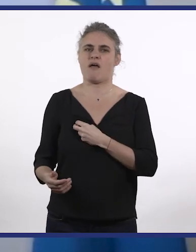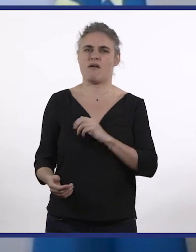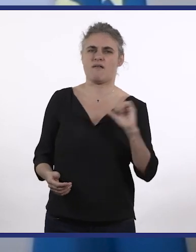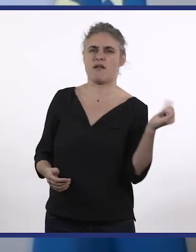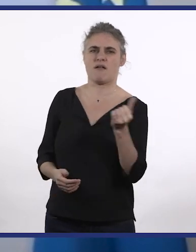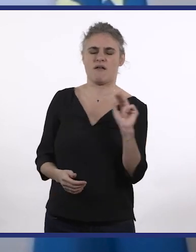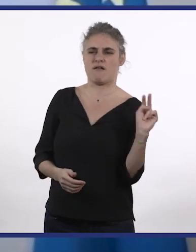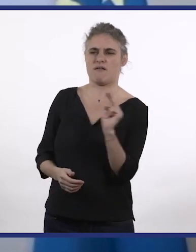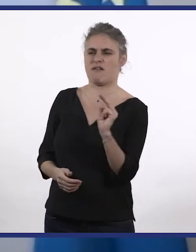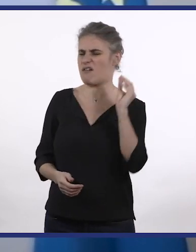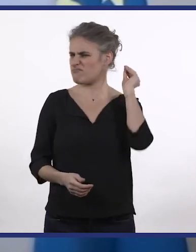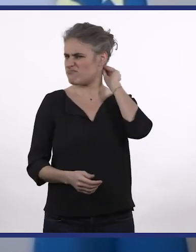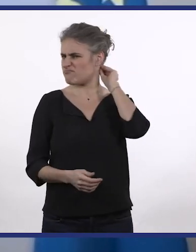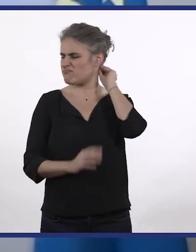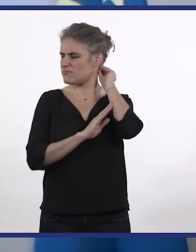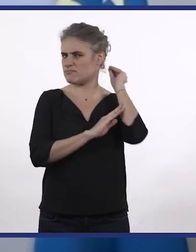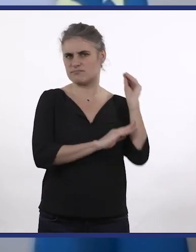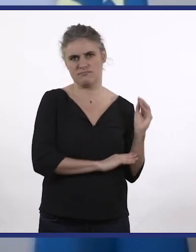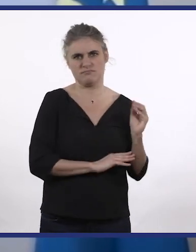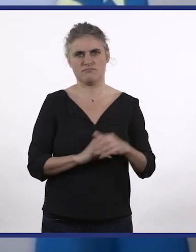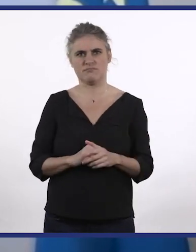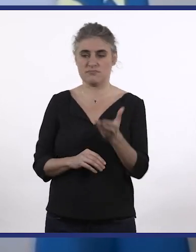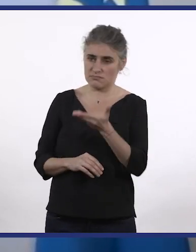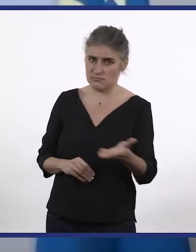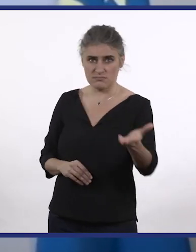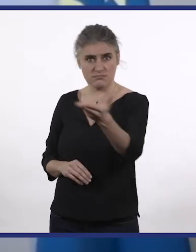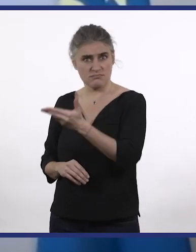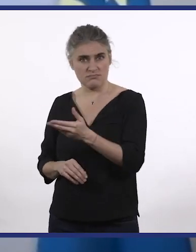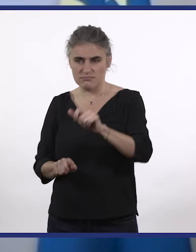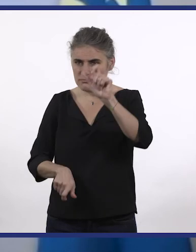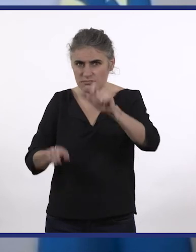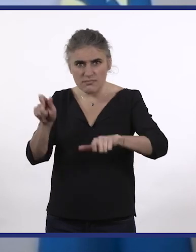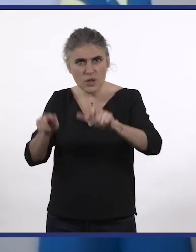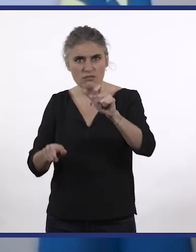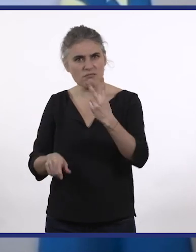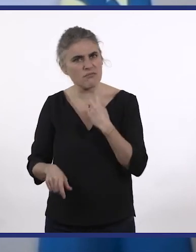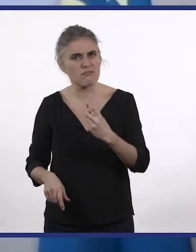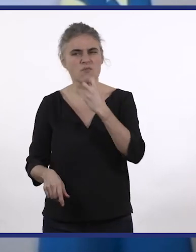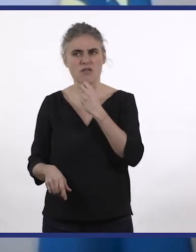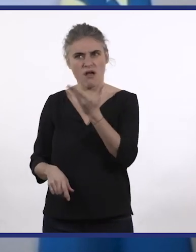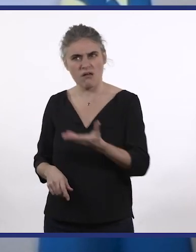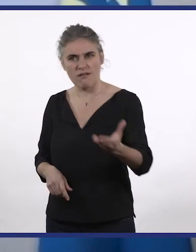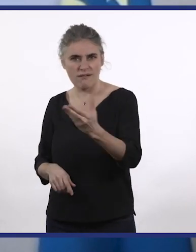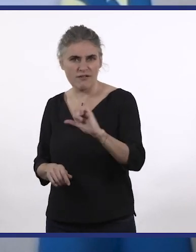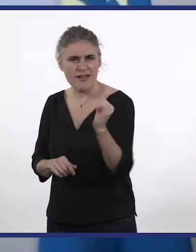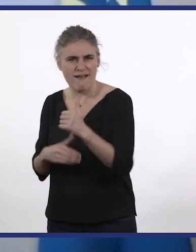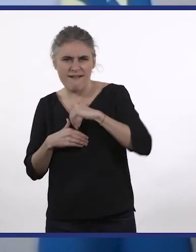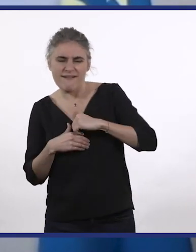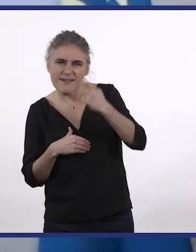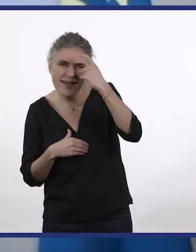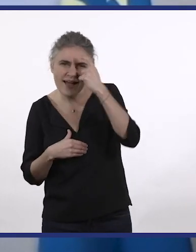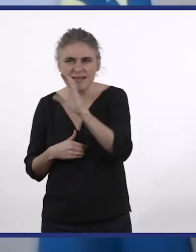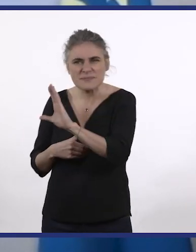lever, faire tomber les préjugés sur les personnes atteintes de trisomie. Ce sont avant tout des individus, des citoyens, qui ont leur